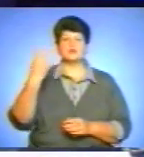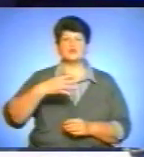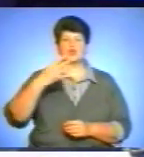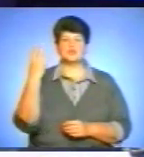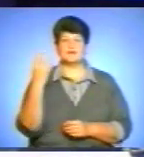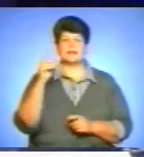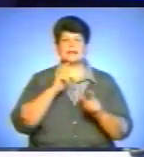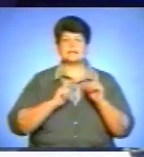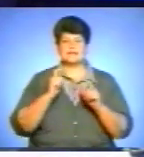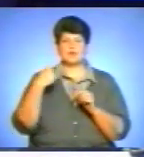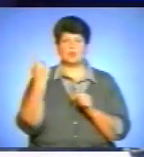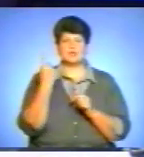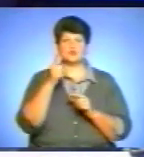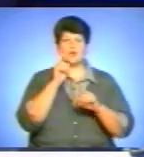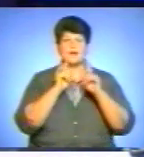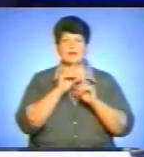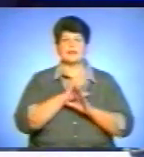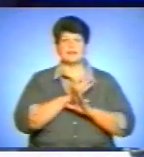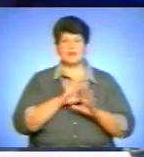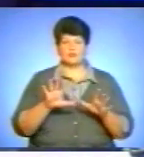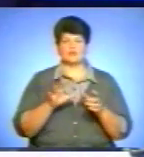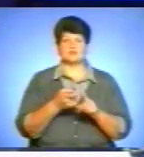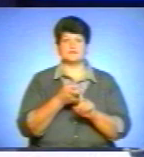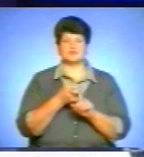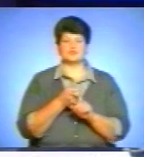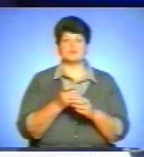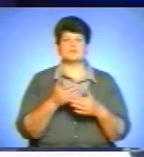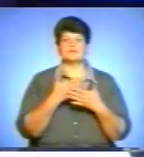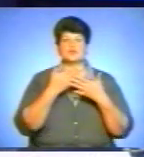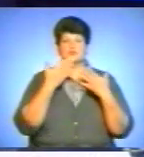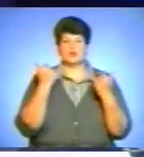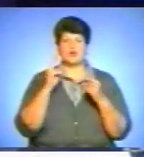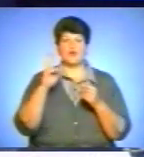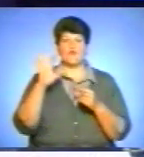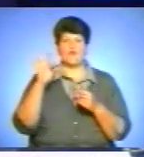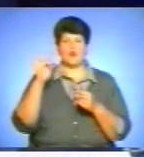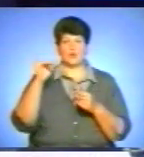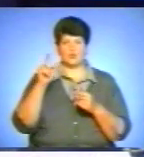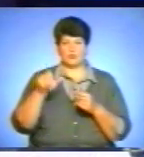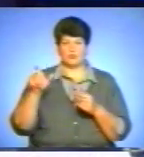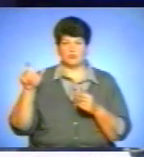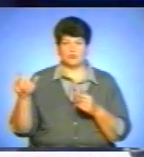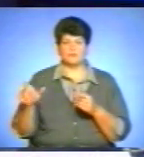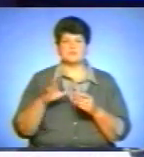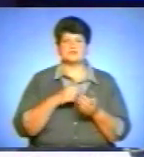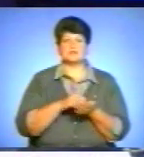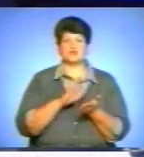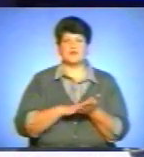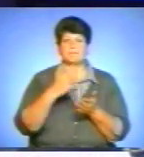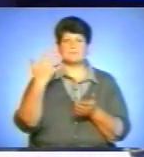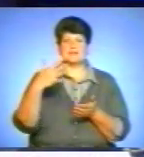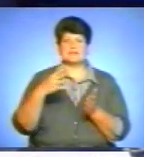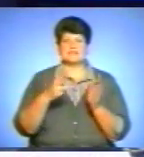сесія обласної ради не відбулася через відсутність кворуму. У сесійному залі зареєструвалося 58 депутатів.